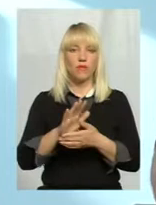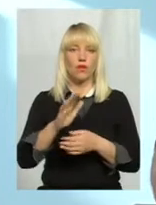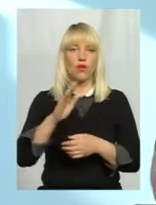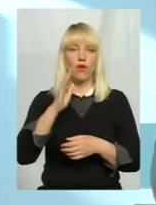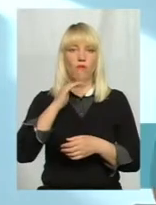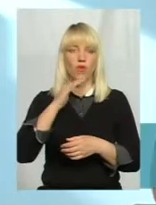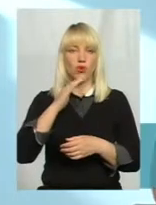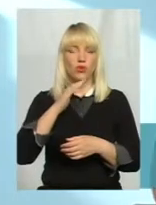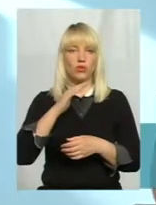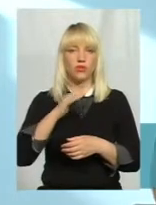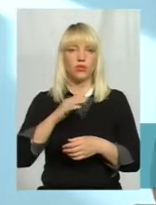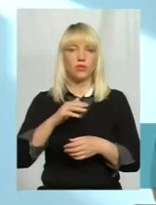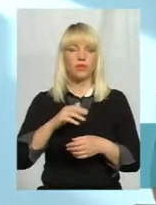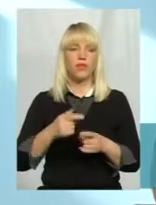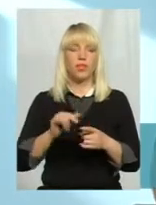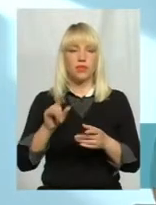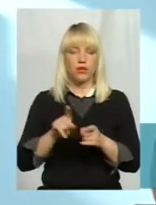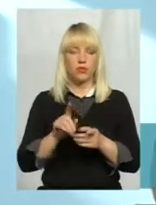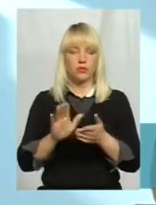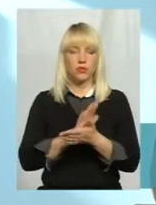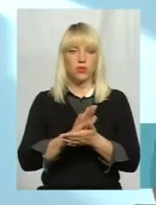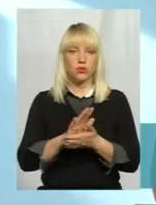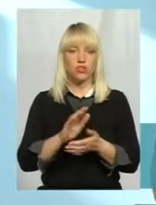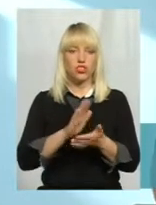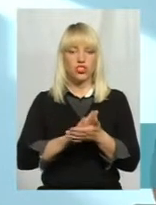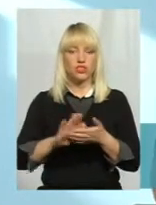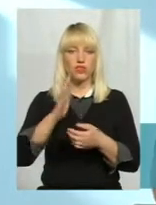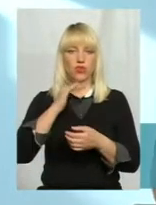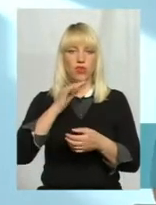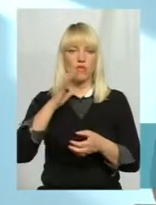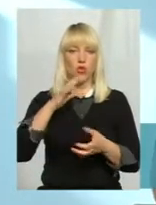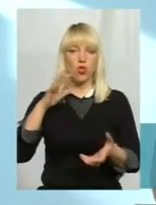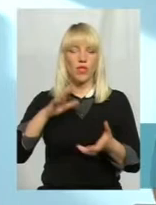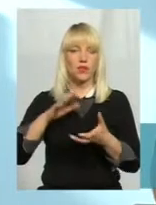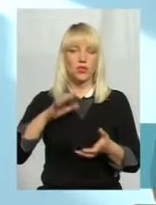мереж, проводимо також промивку резервуарів чистої води по водонасосних станціях.